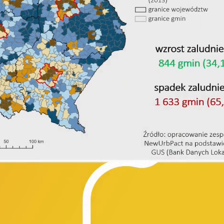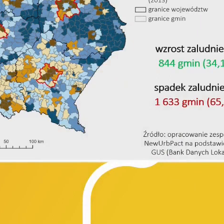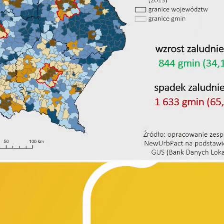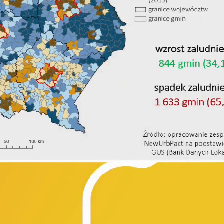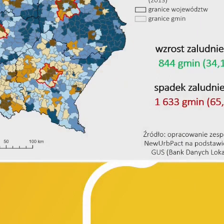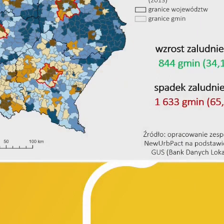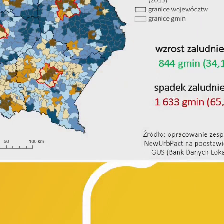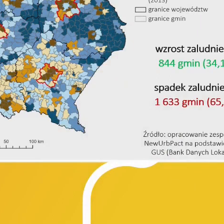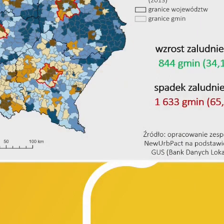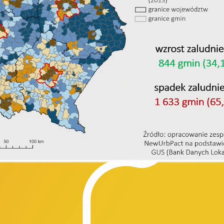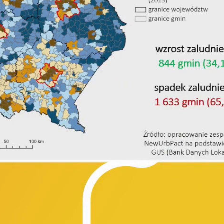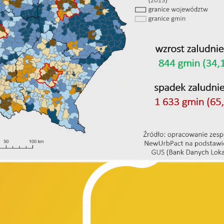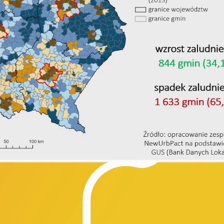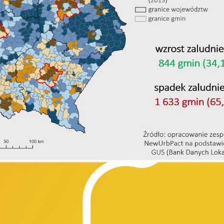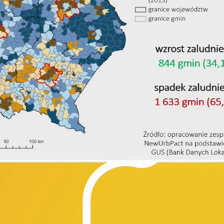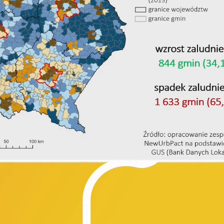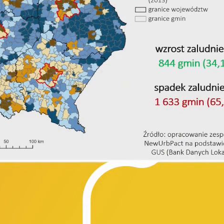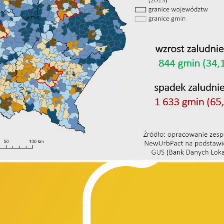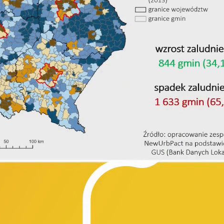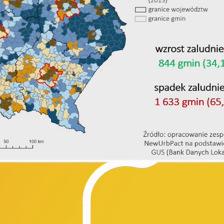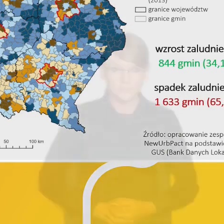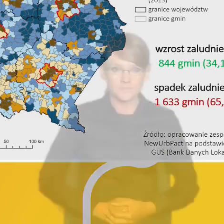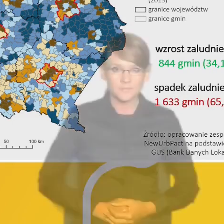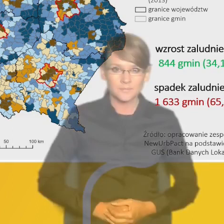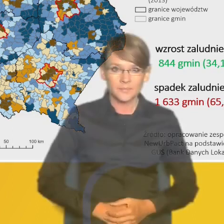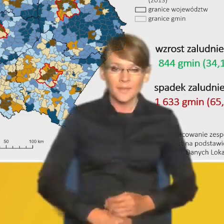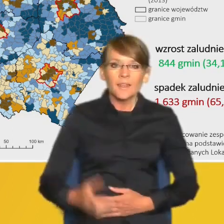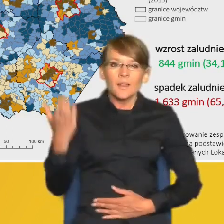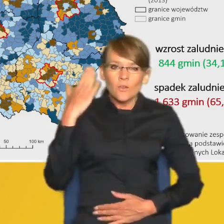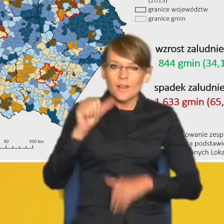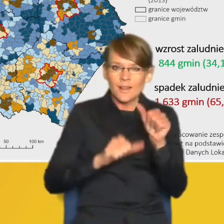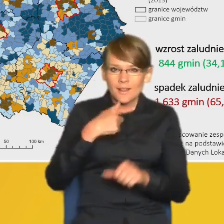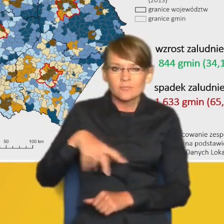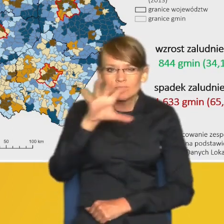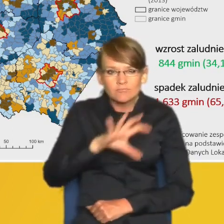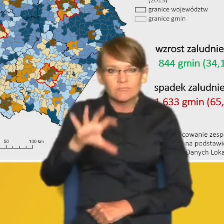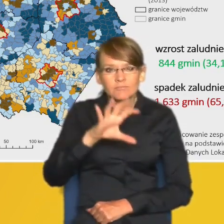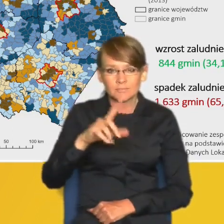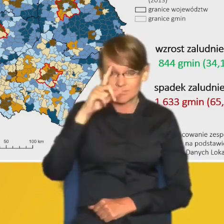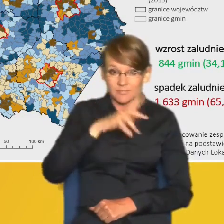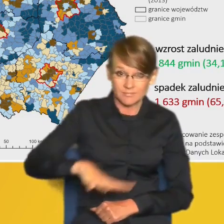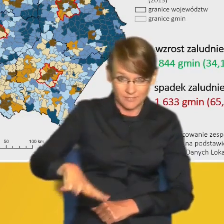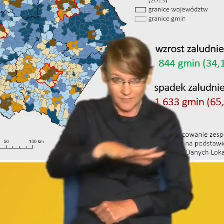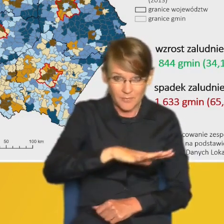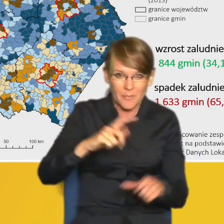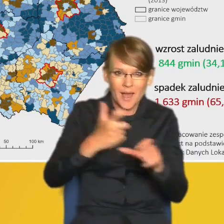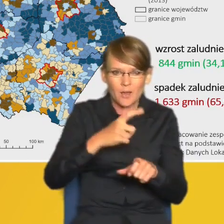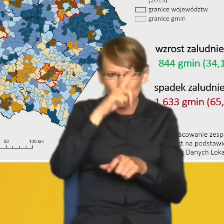W ostatnich latach obserwujemy dynamiczne zmiany zaludnienia w przestrzeni kraju.